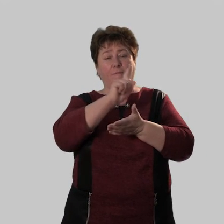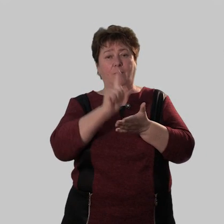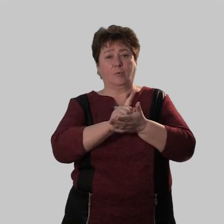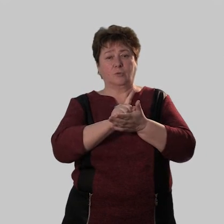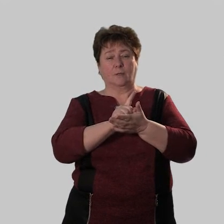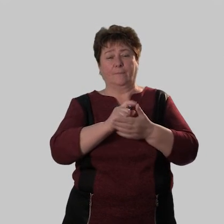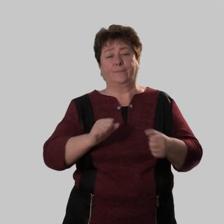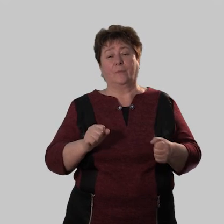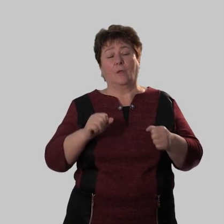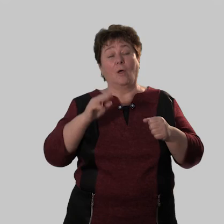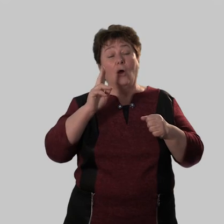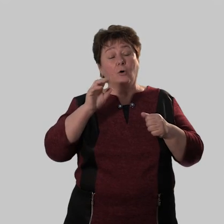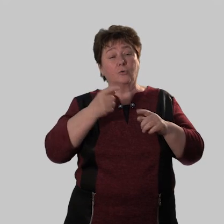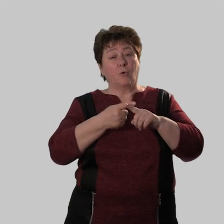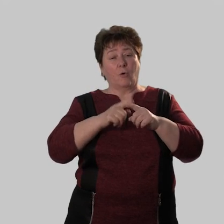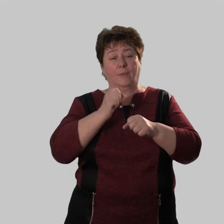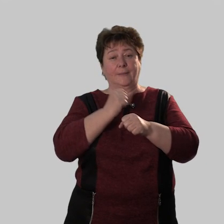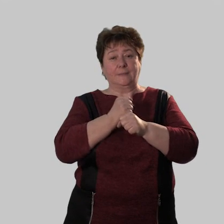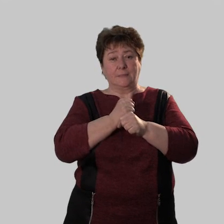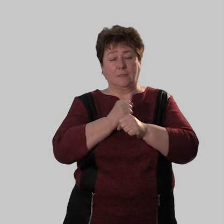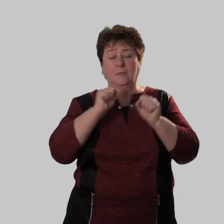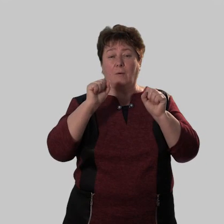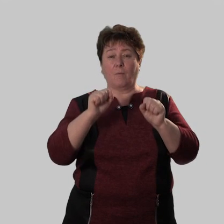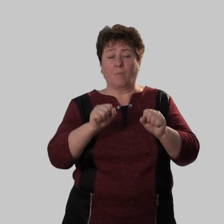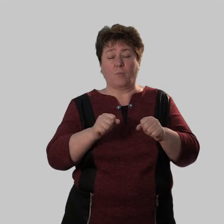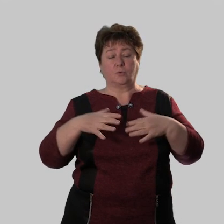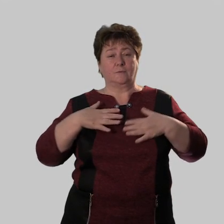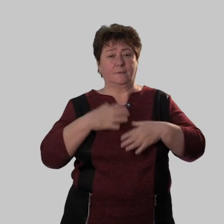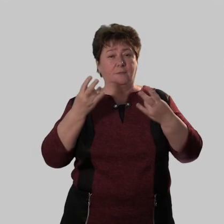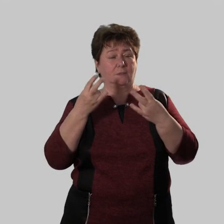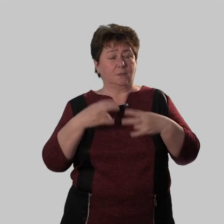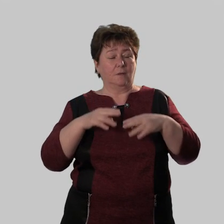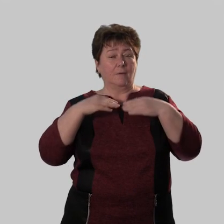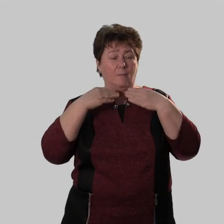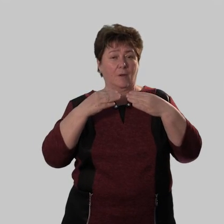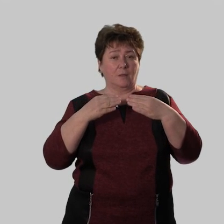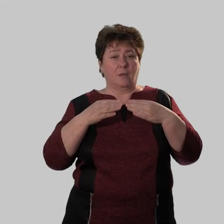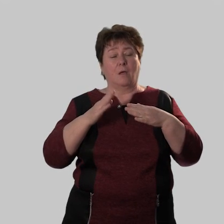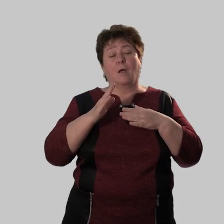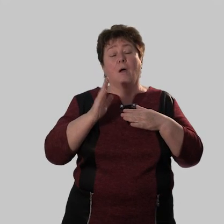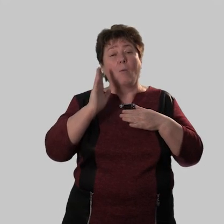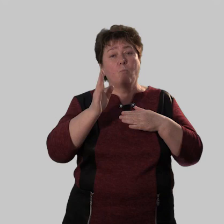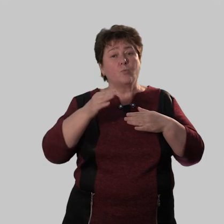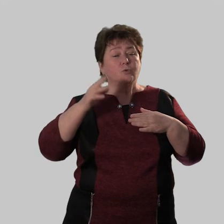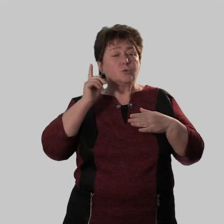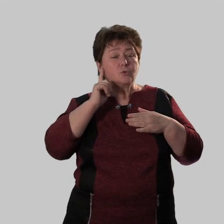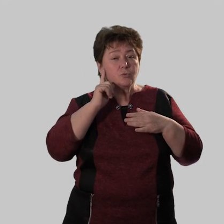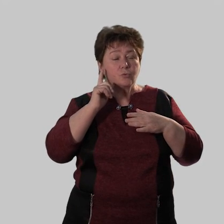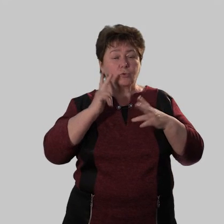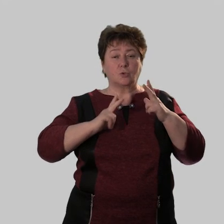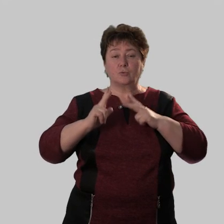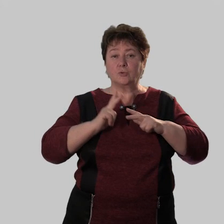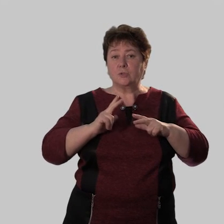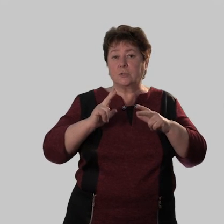вопроса». Тот, кто сделает это, может и не беспокоиться о внимании, он будет слушать